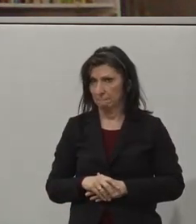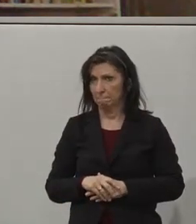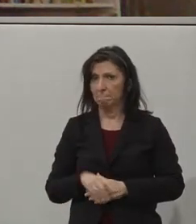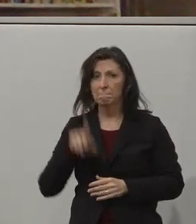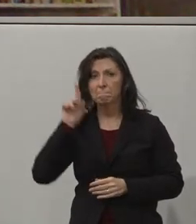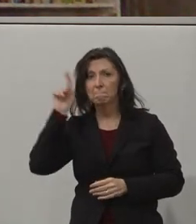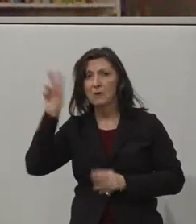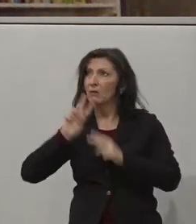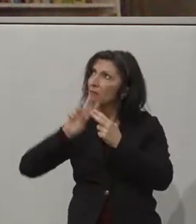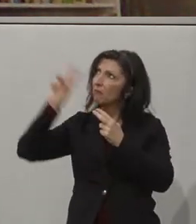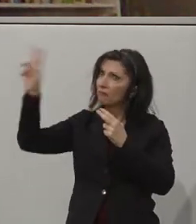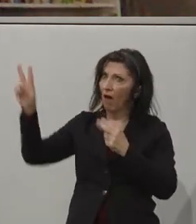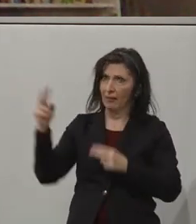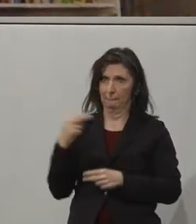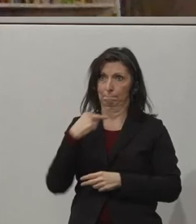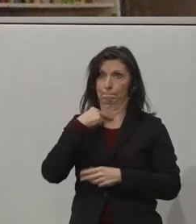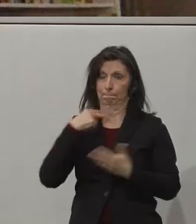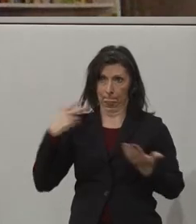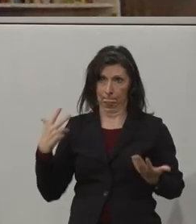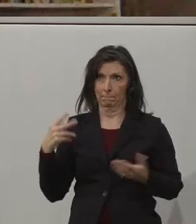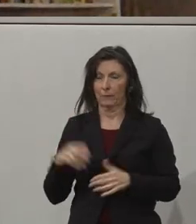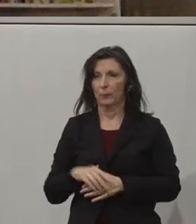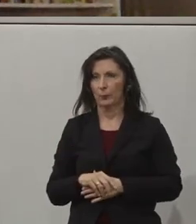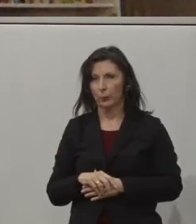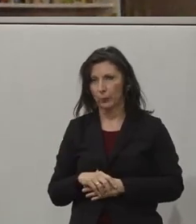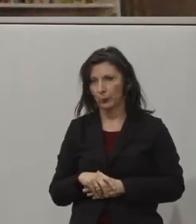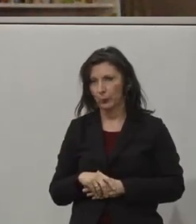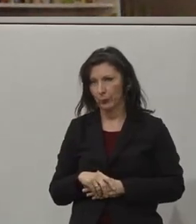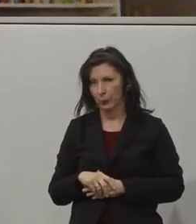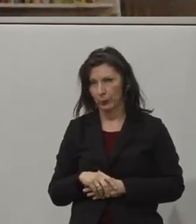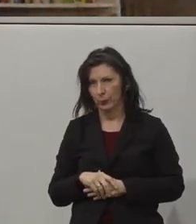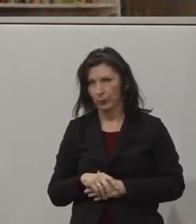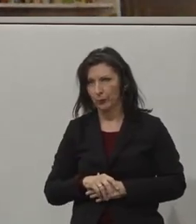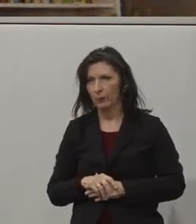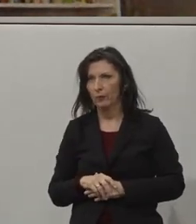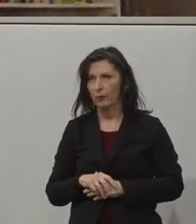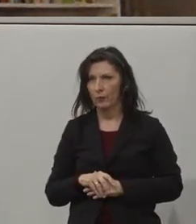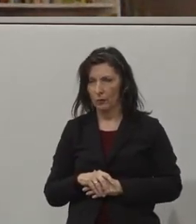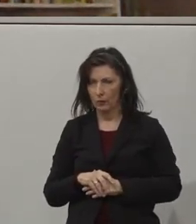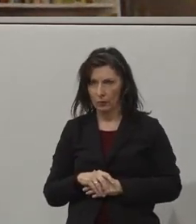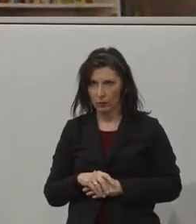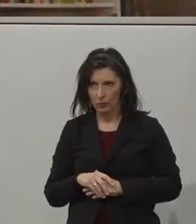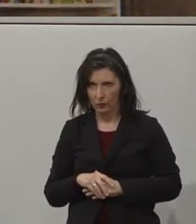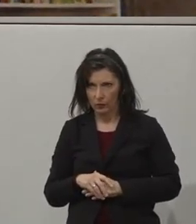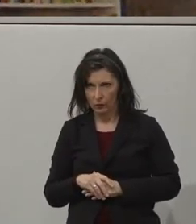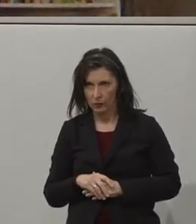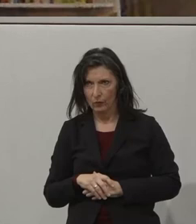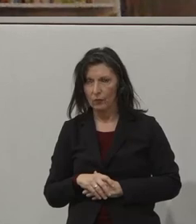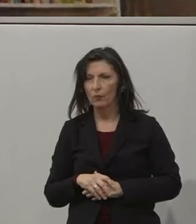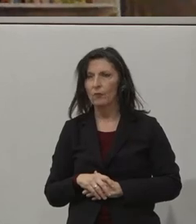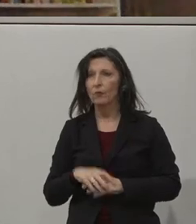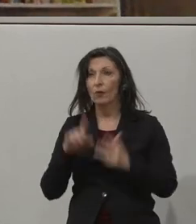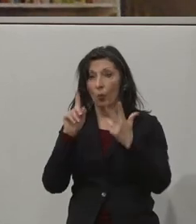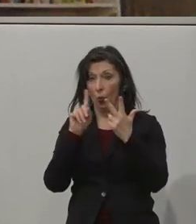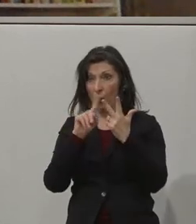auch direkt zu vermitteln und Farbe zu sammeln. Und das